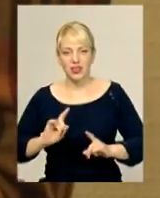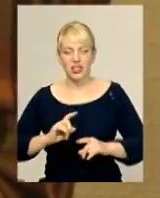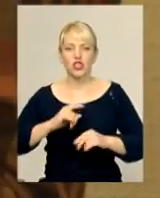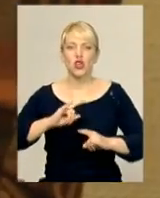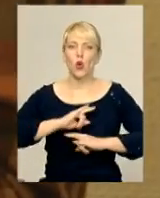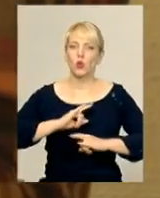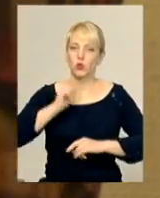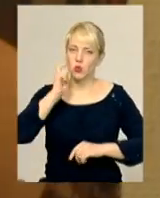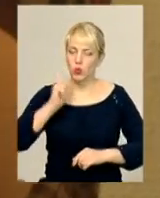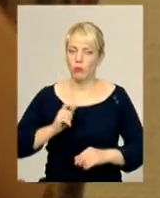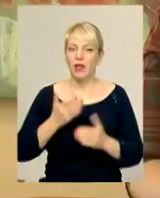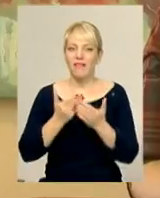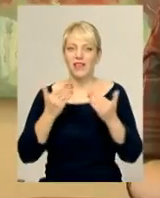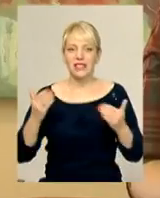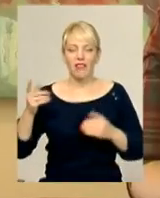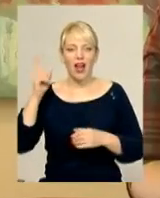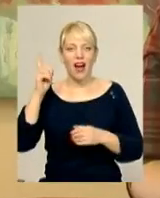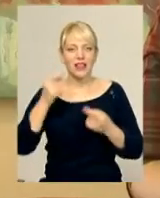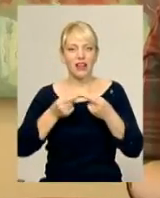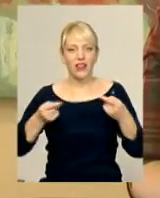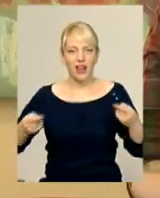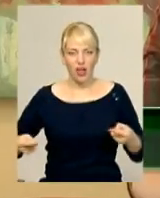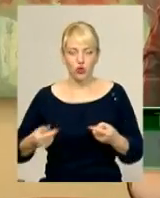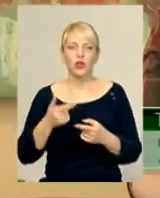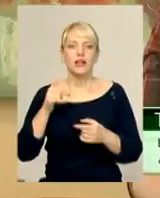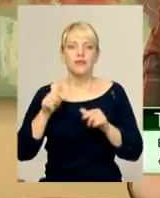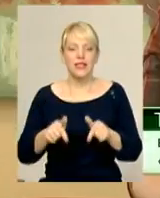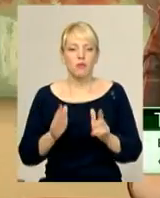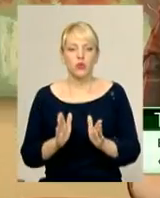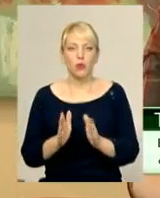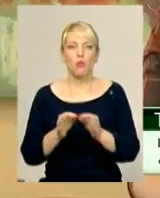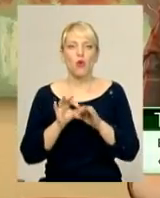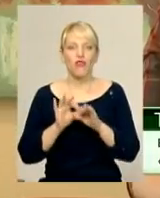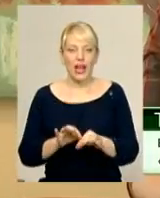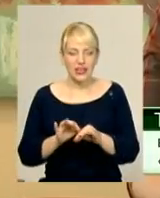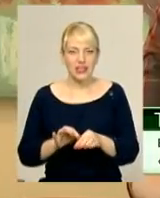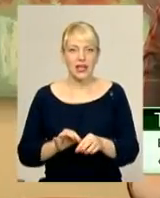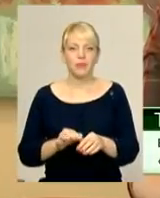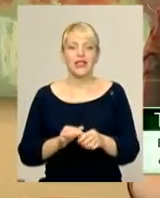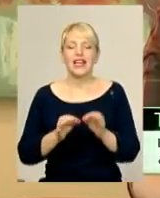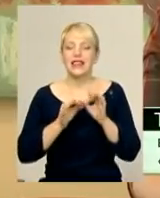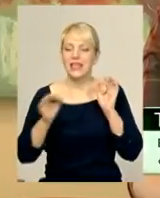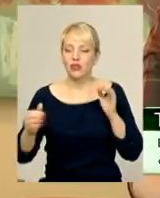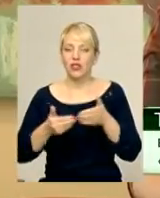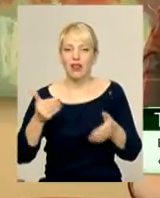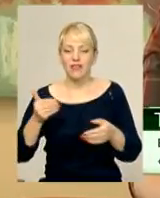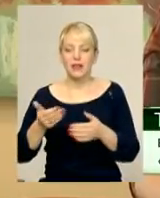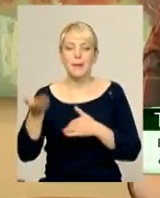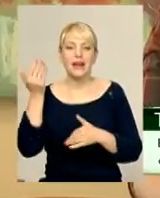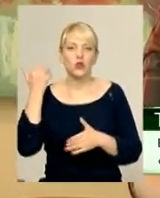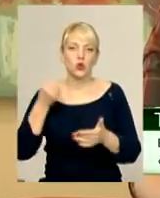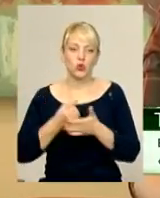костюми, виставка антикваріату. Тобто це буде проведена, я б сказала, така ниточка від минулого до